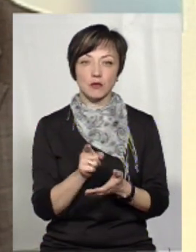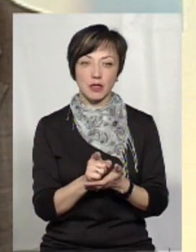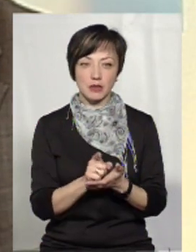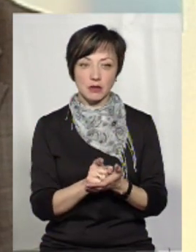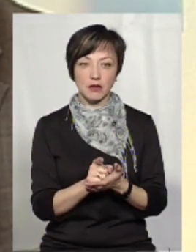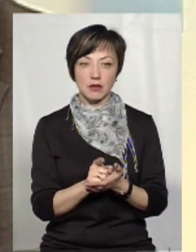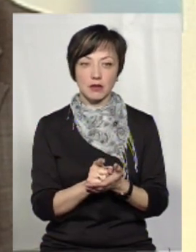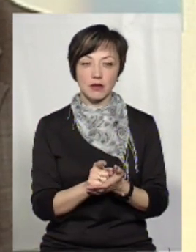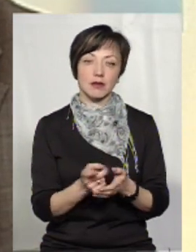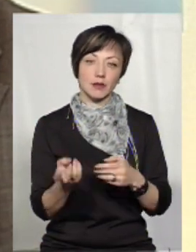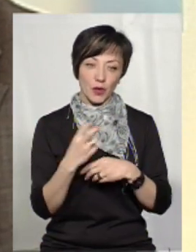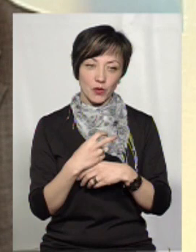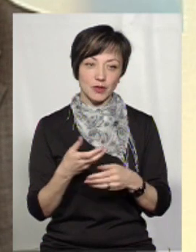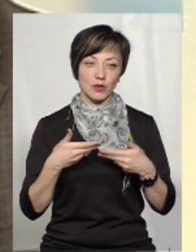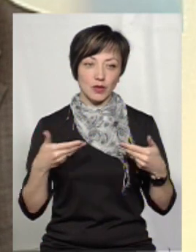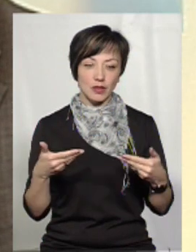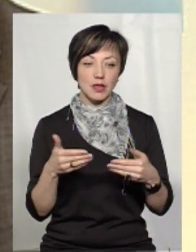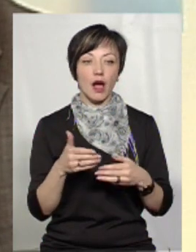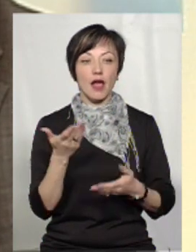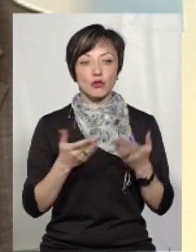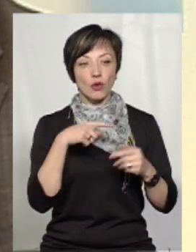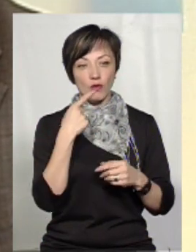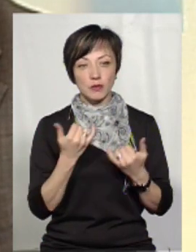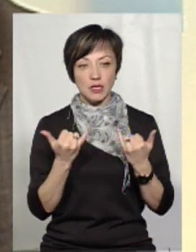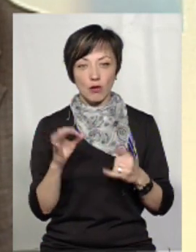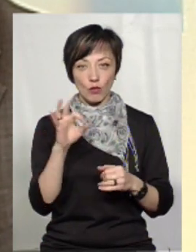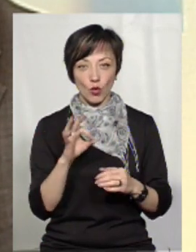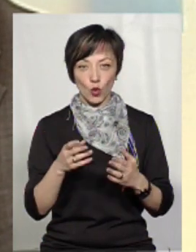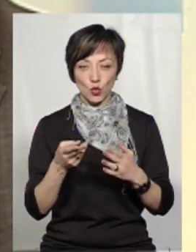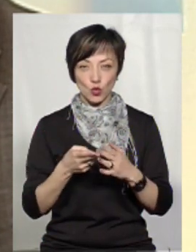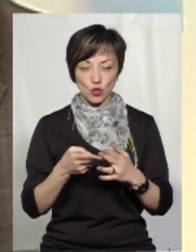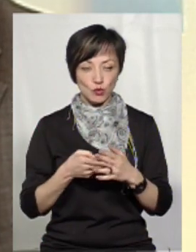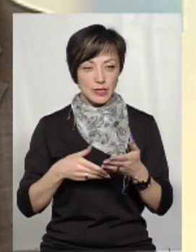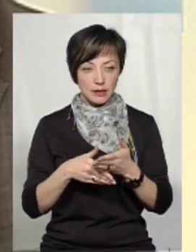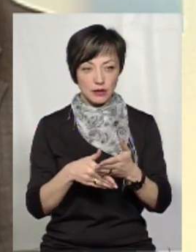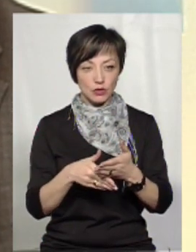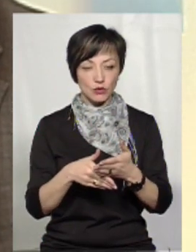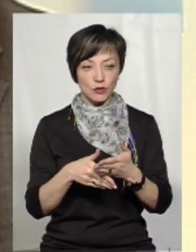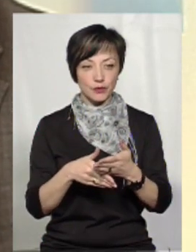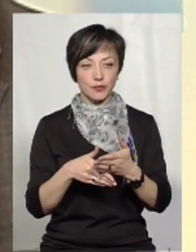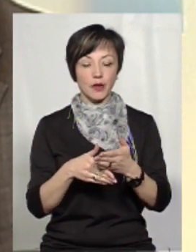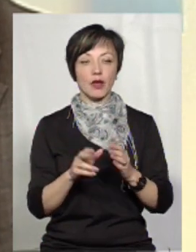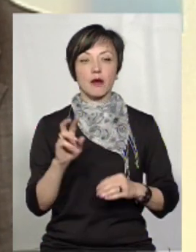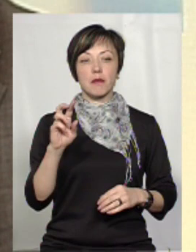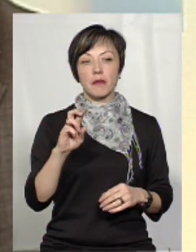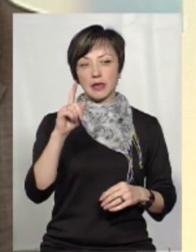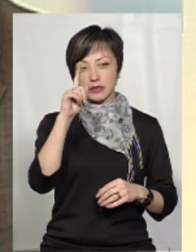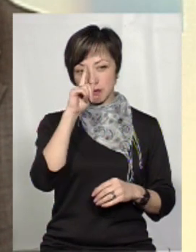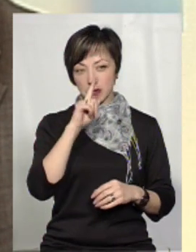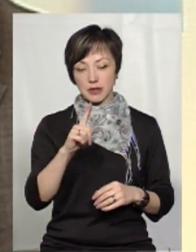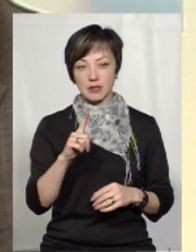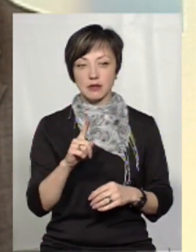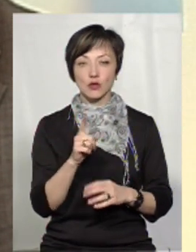пенсію, вітаємо в Ощадному банку. Але, якщо говоримо зараз вже про субсидію, то в березні місяці